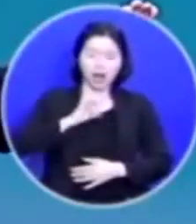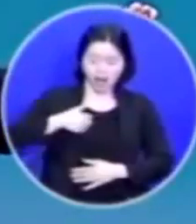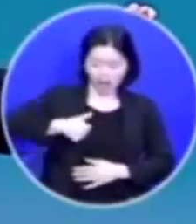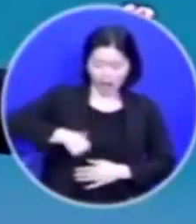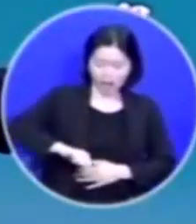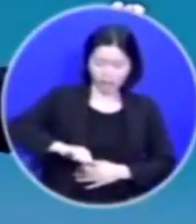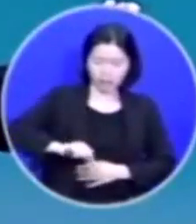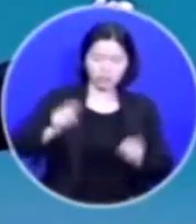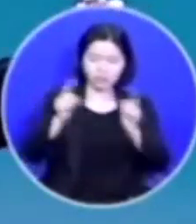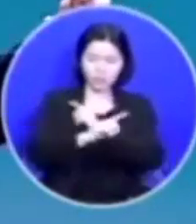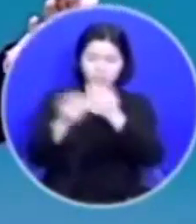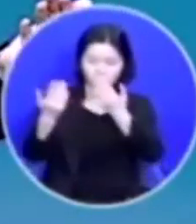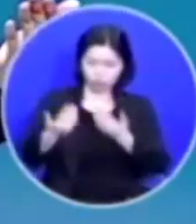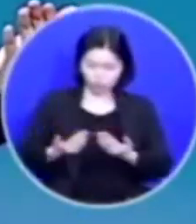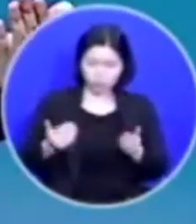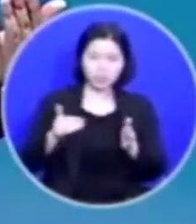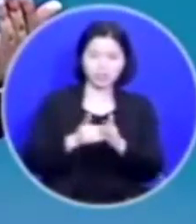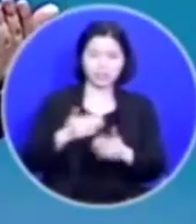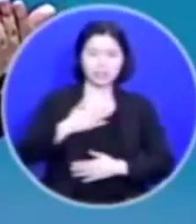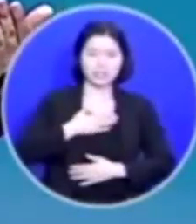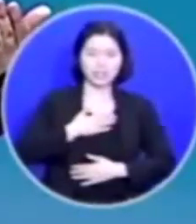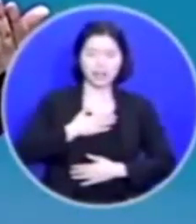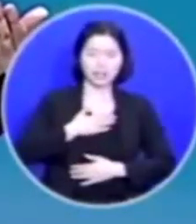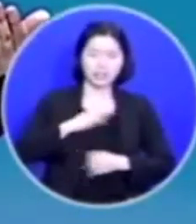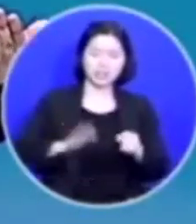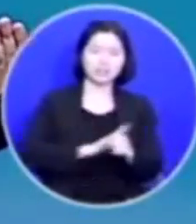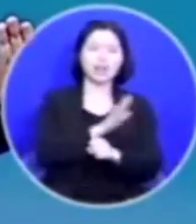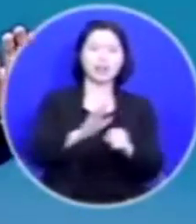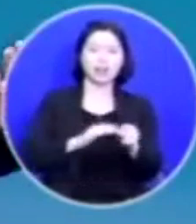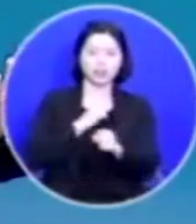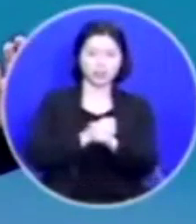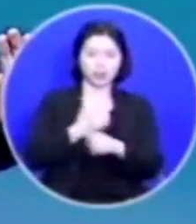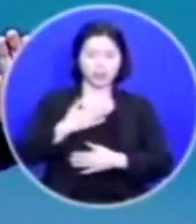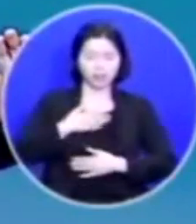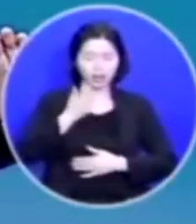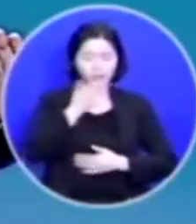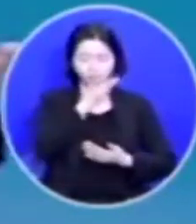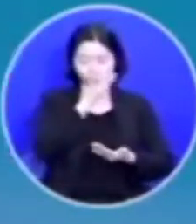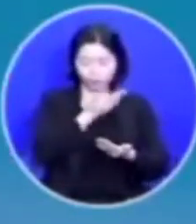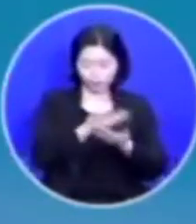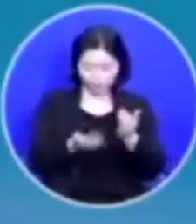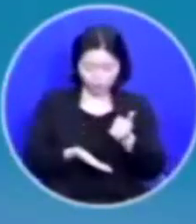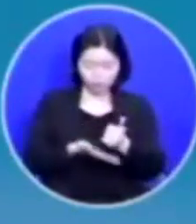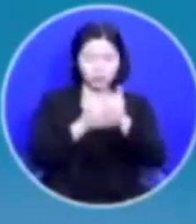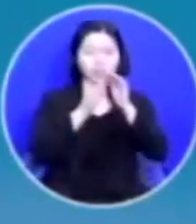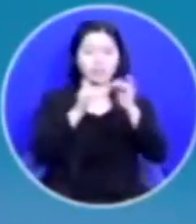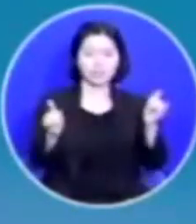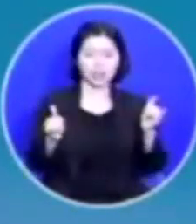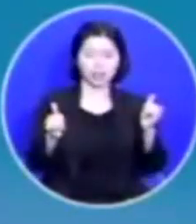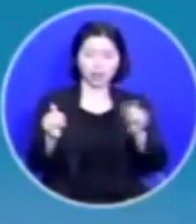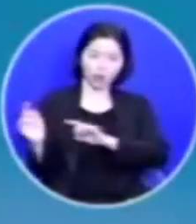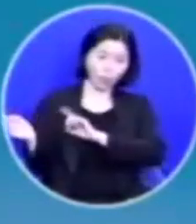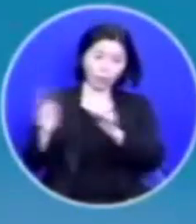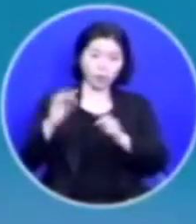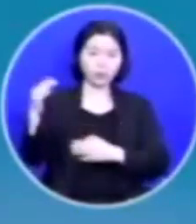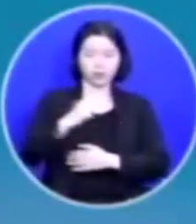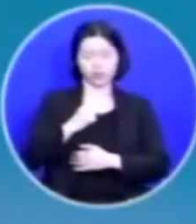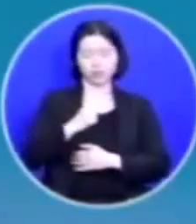주시기까지 나를 사랑하시라는 나는 존귀한 자야 회복을 얻었어요